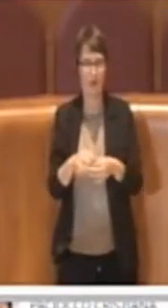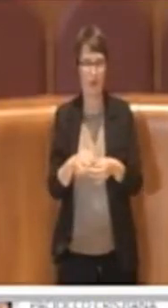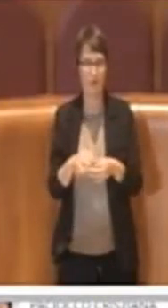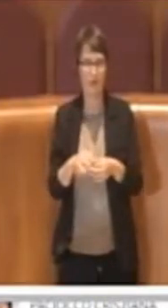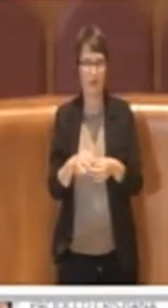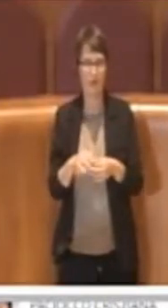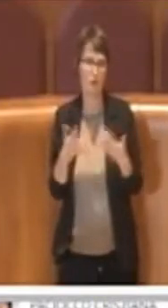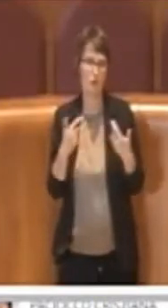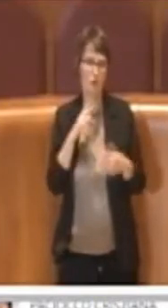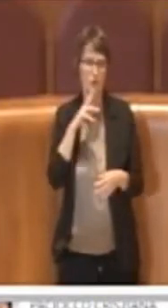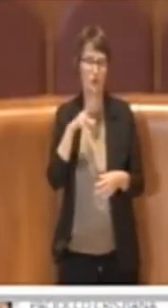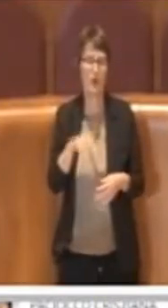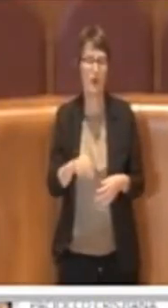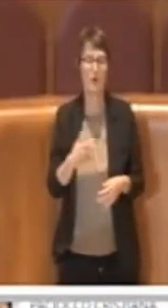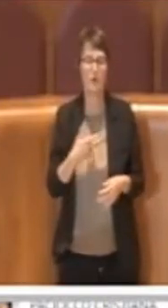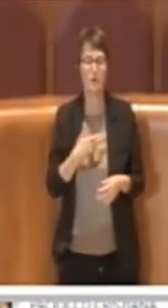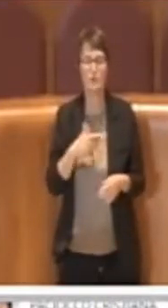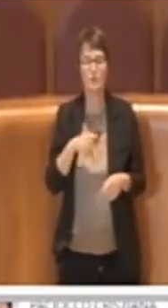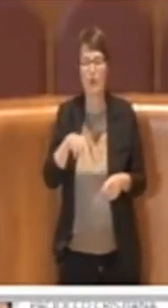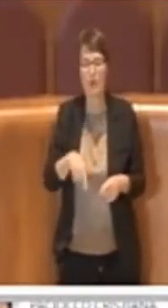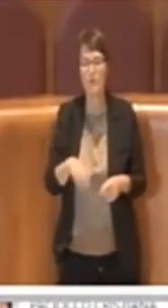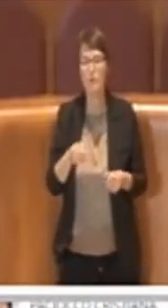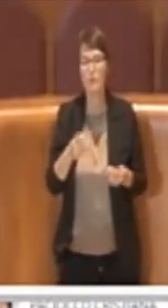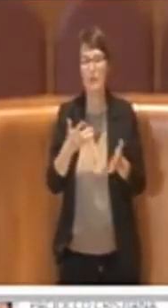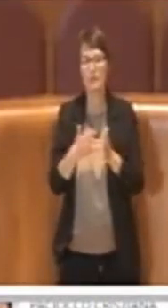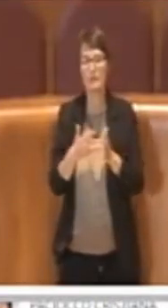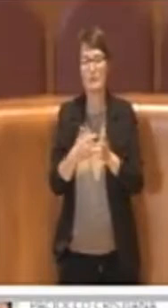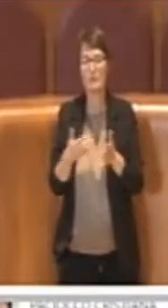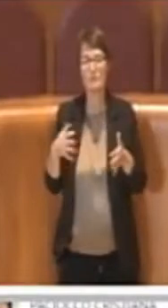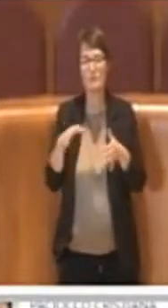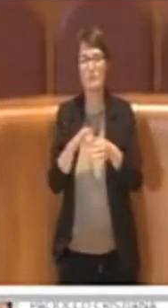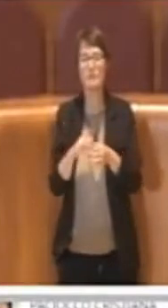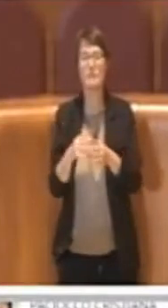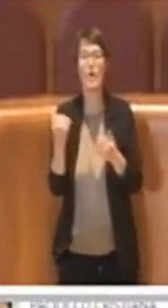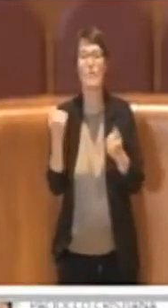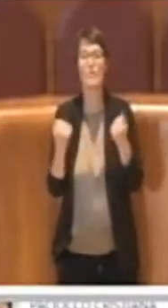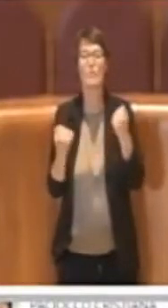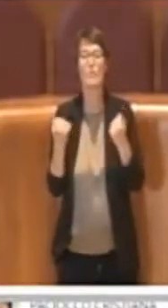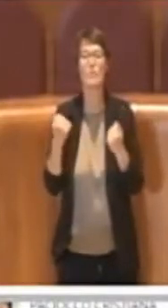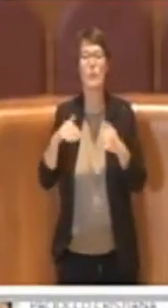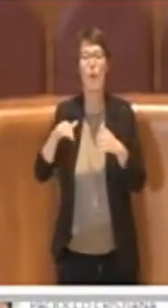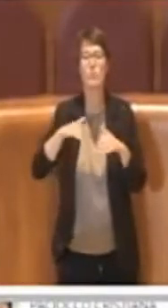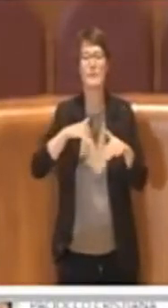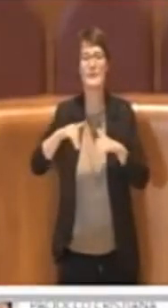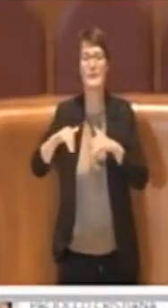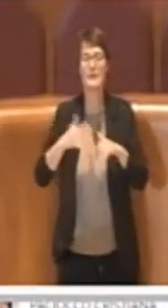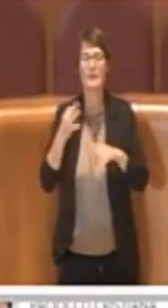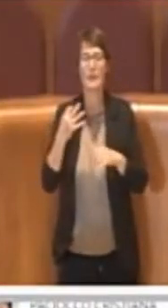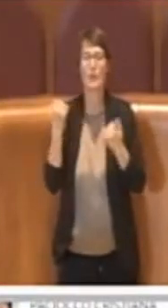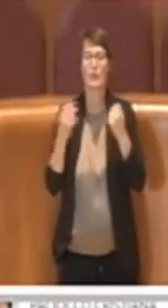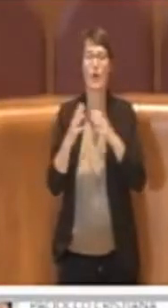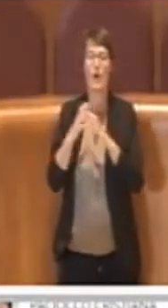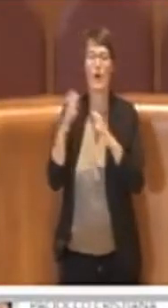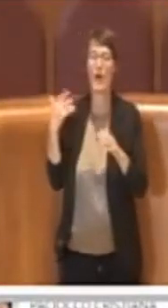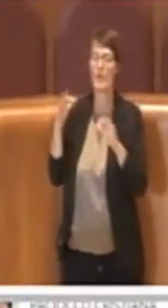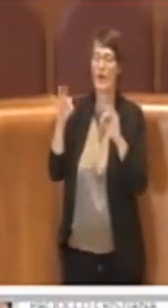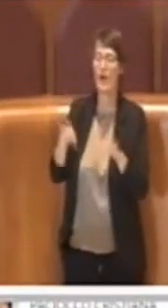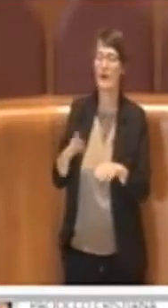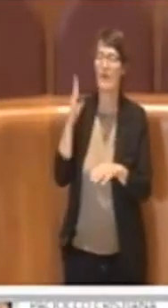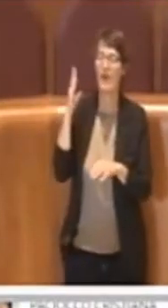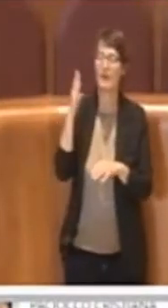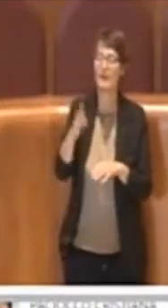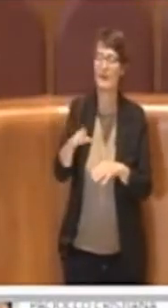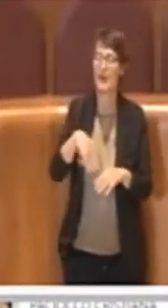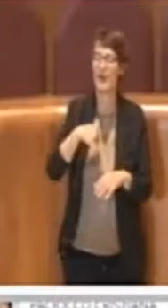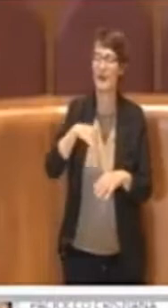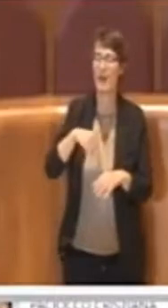profili per quanto riguarda la mobilità, perché i camion accedono direttamente da Via Laurentina, la parte di